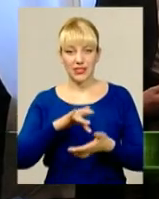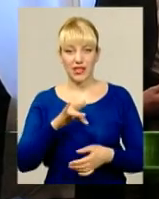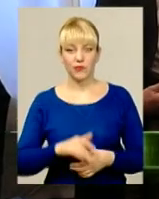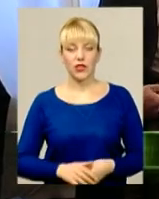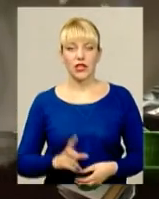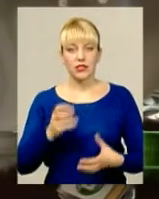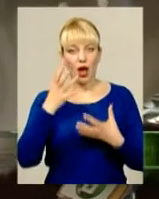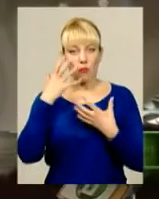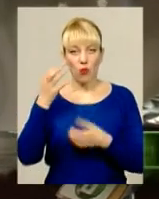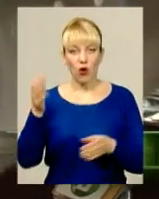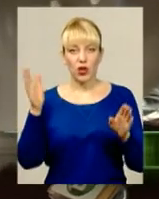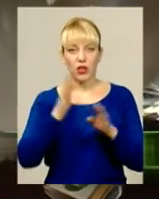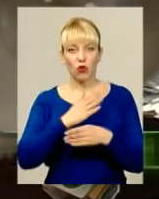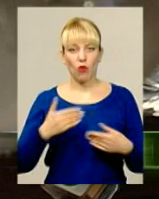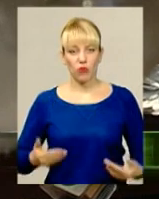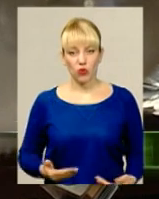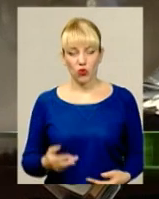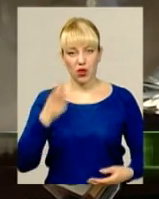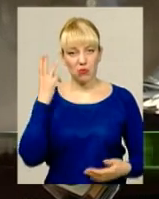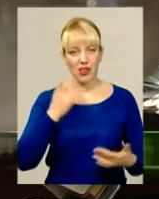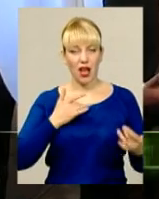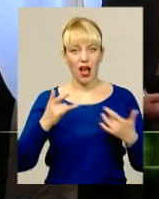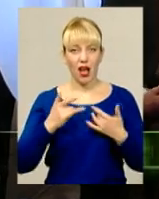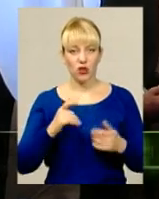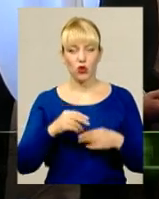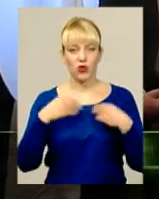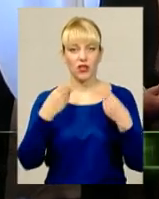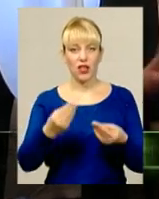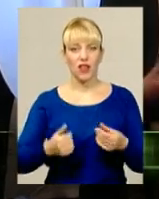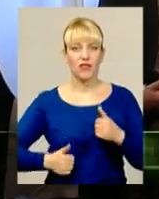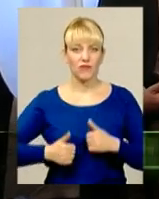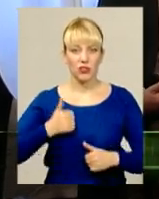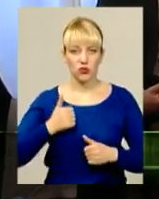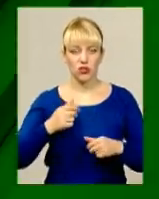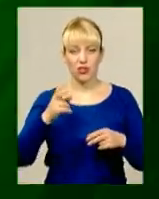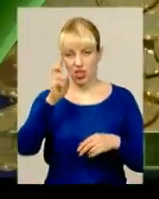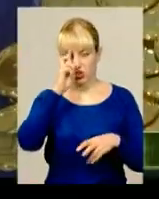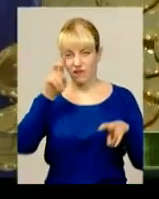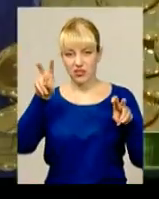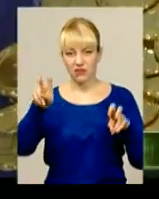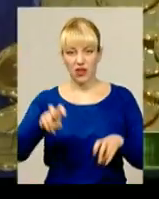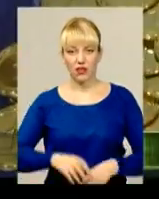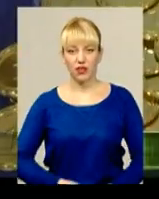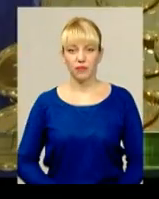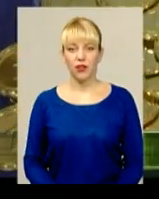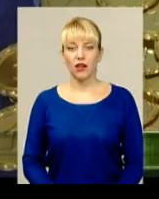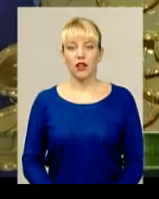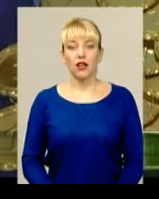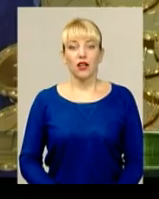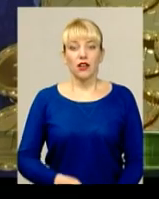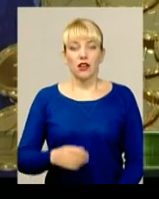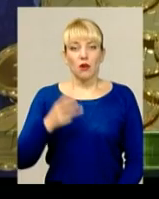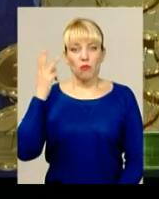долі, хмельницькому театральному актору Олександру Топоринському надали високе державне звання. Новини з порту.